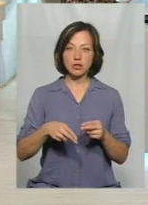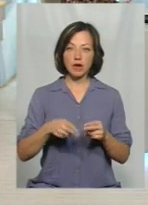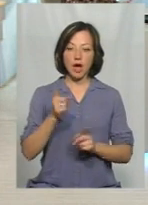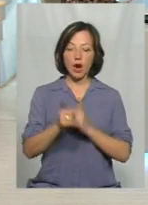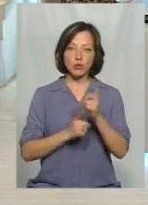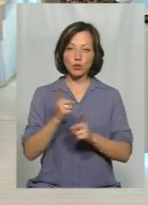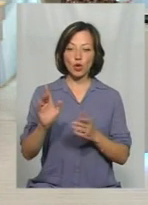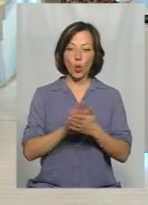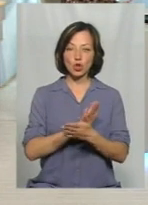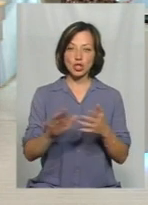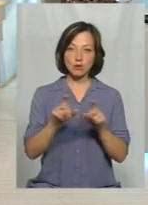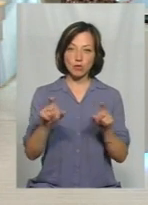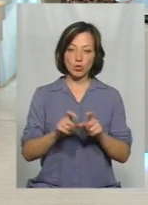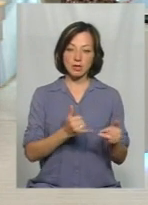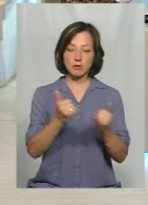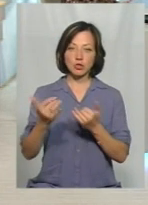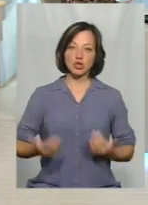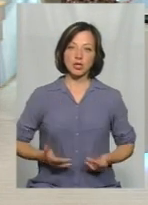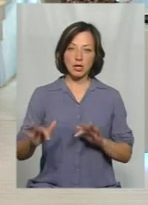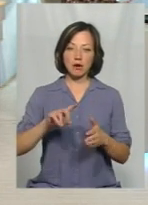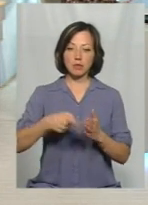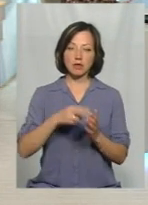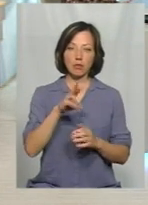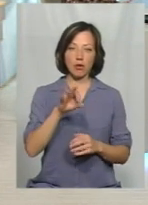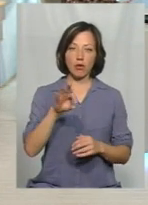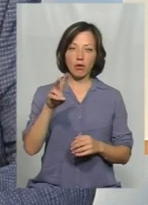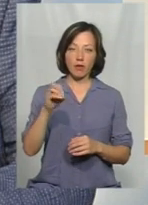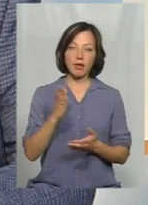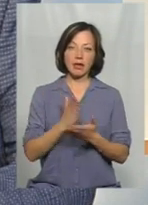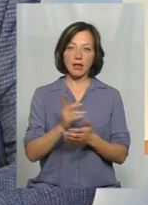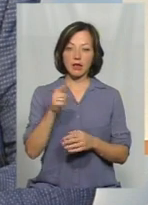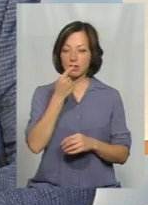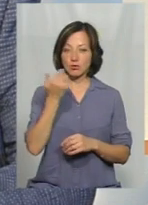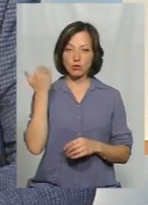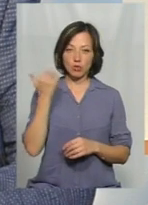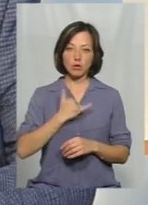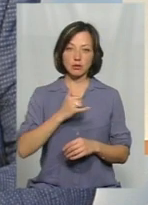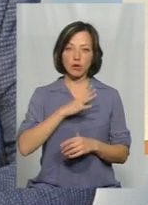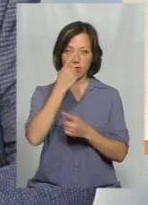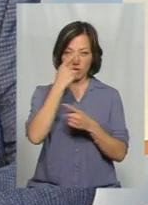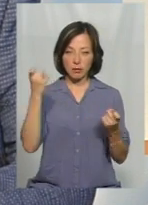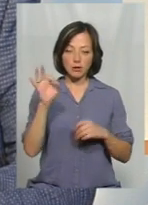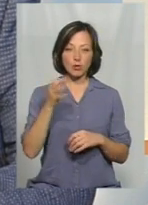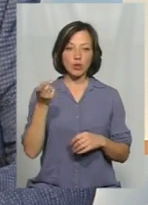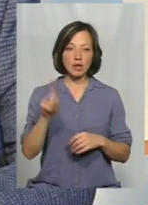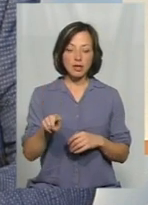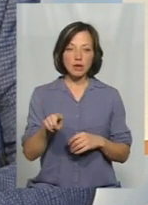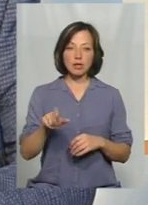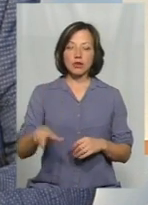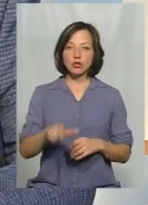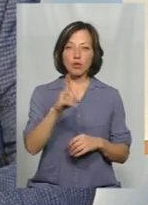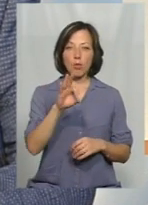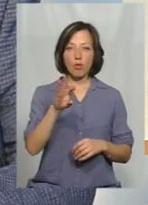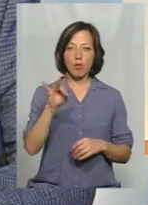учасних споруд, які забезпечують життєдіяльність міста Полоно. А також є навіть нещодавно в нас була інформація про те, що річка